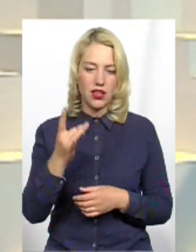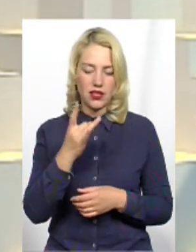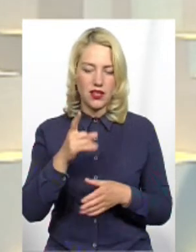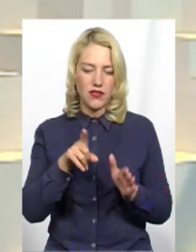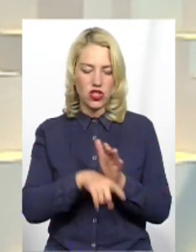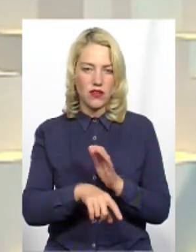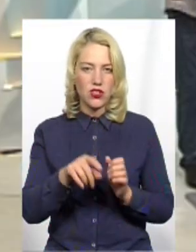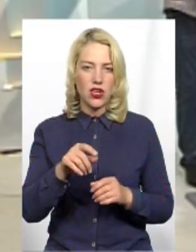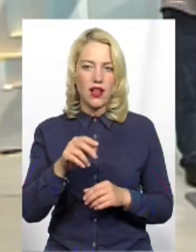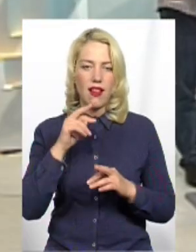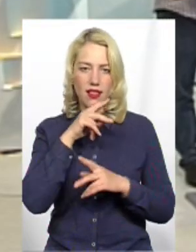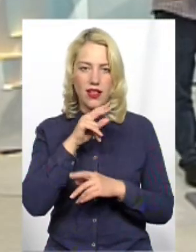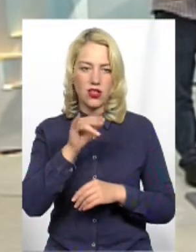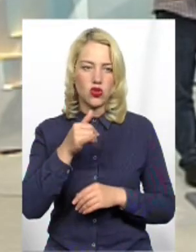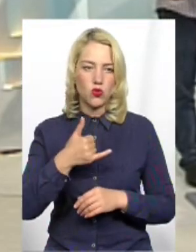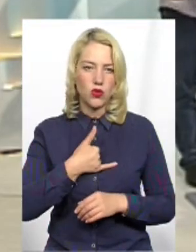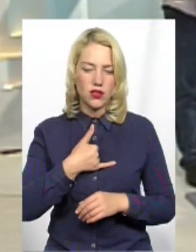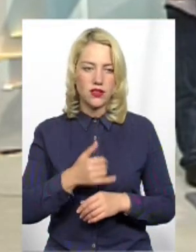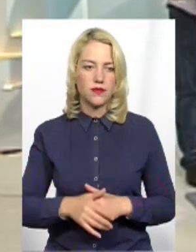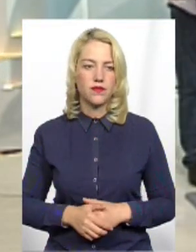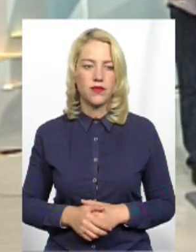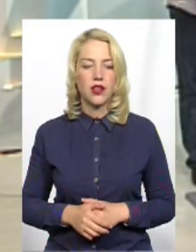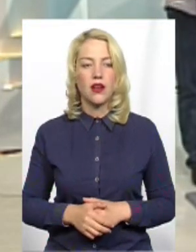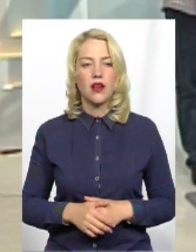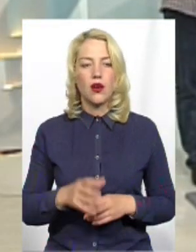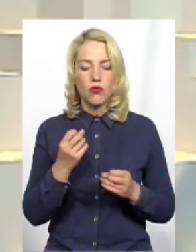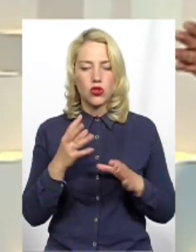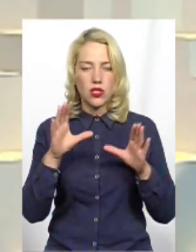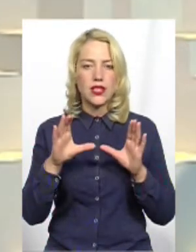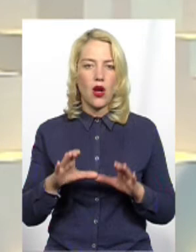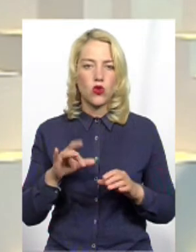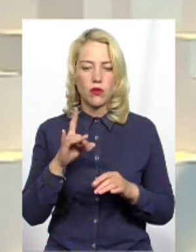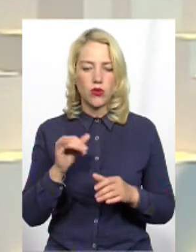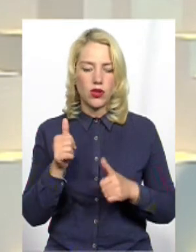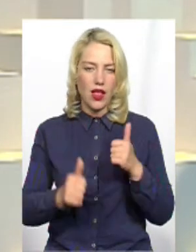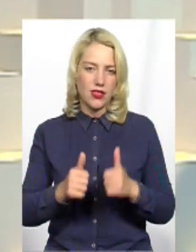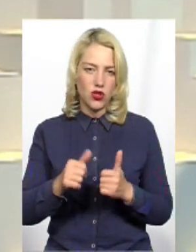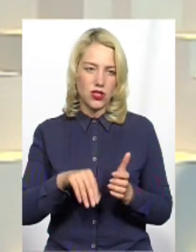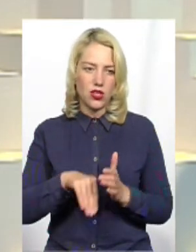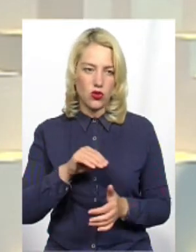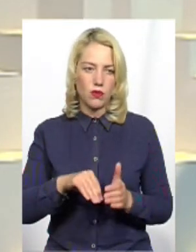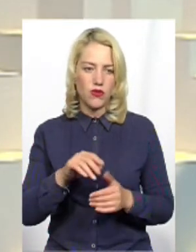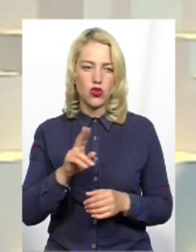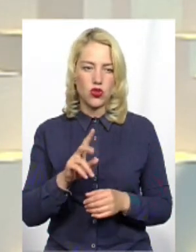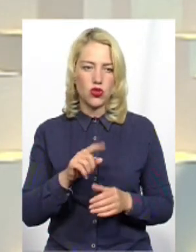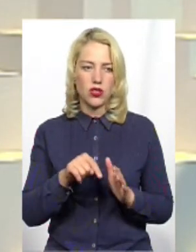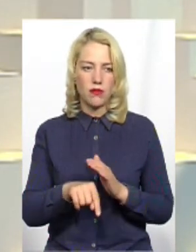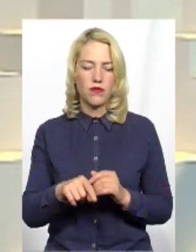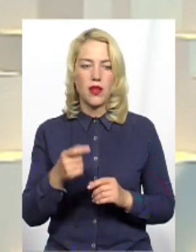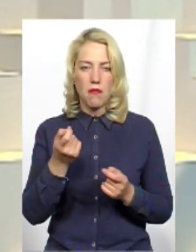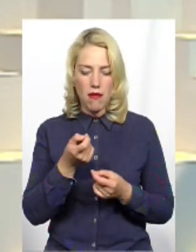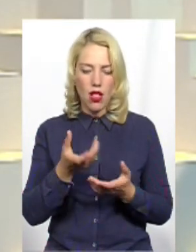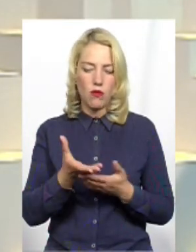ліки, чим у нас Тобто корінь зла все ж таки в законі про тендерні закупівлі? Так, ну, по цьому питанні, що мало платять, так,